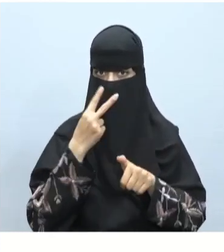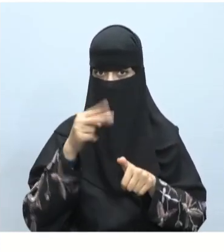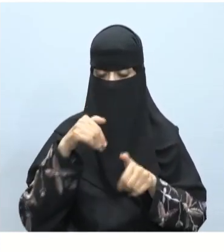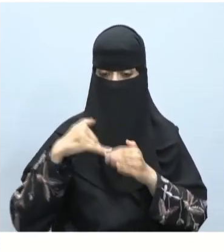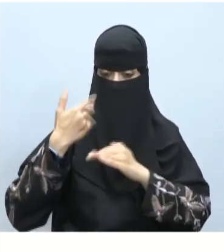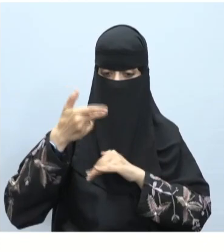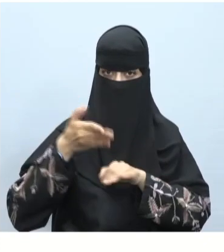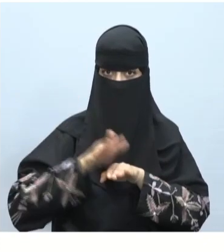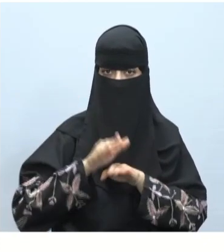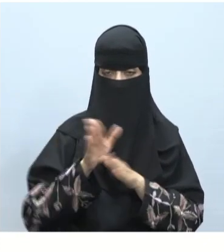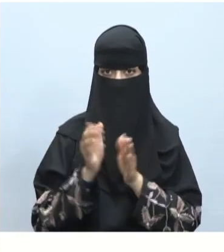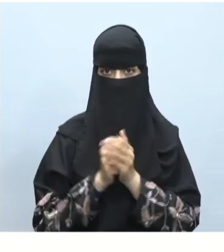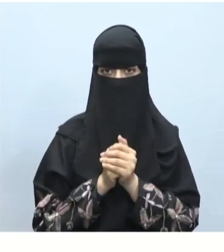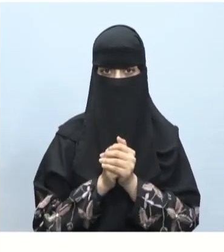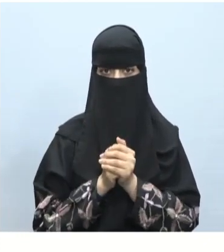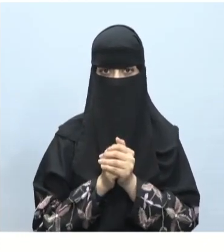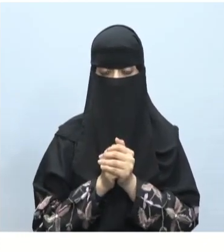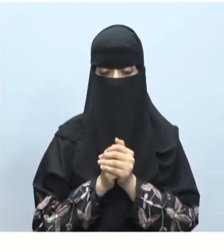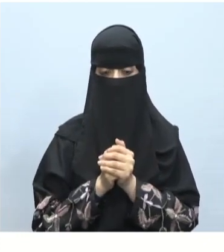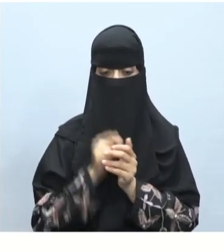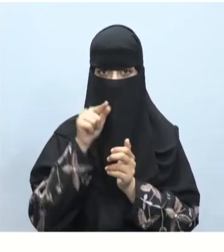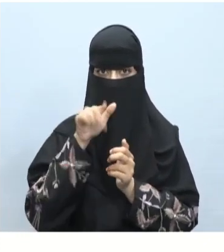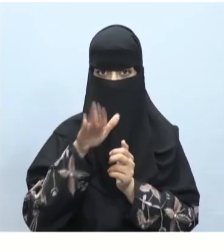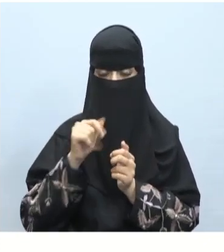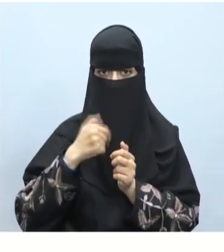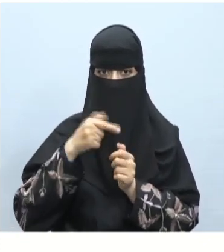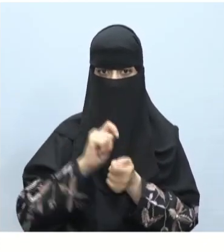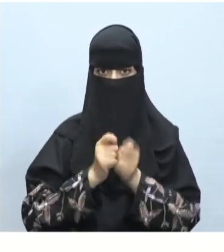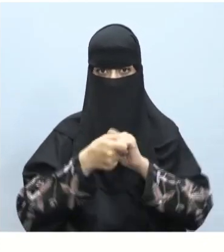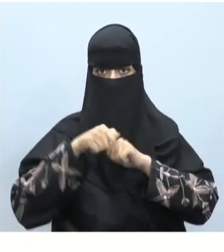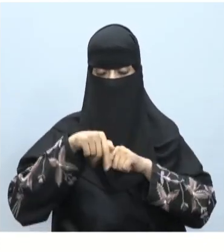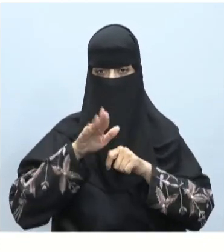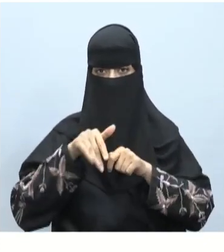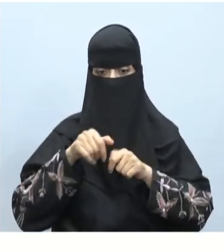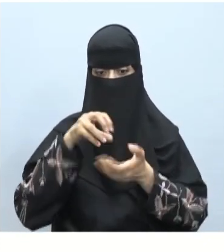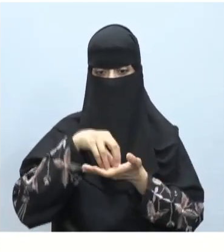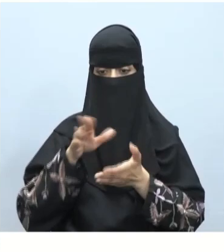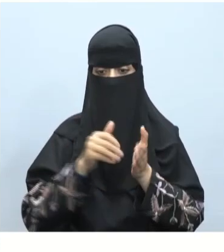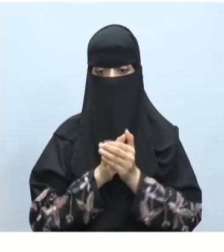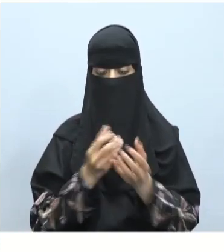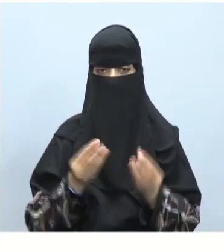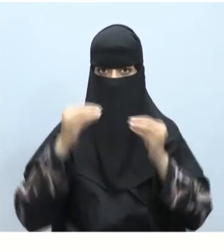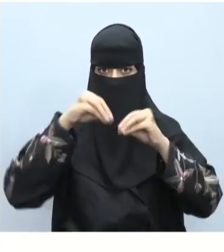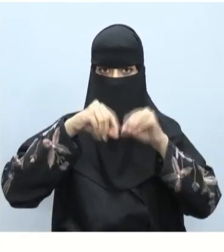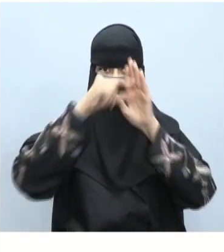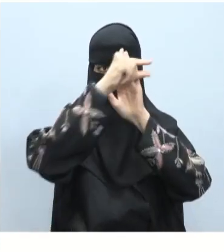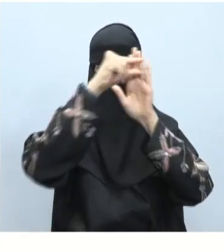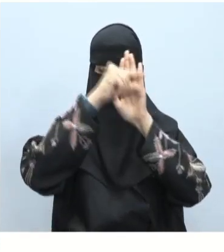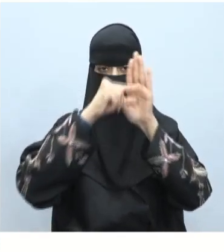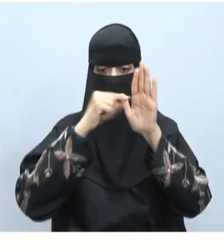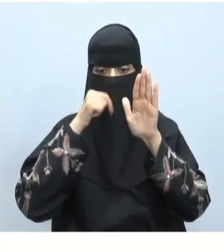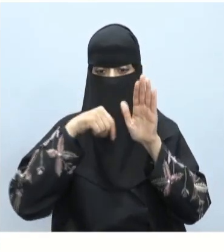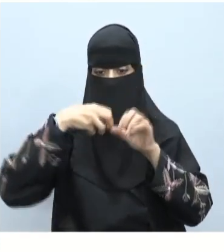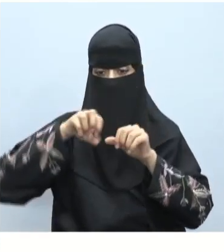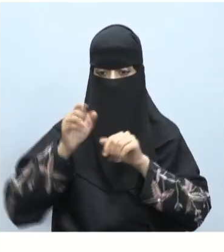على ذلك بالتعديل من خلال الموقع أيضا قمنا بإضافة